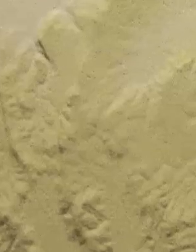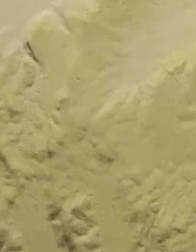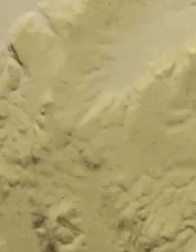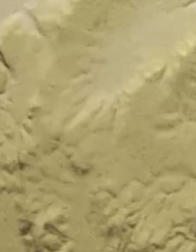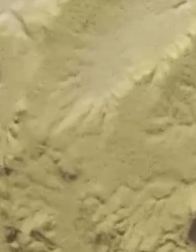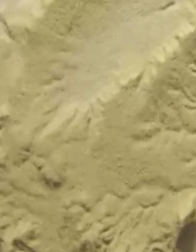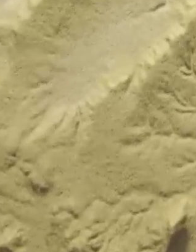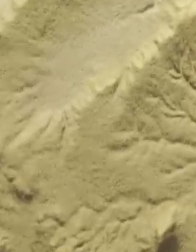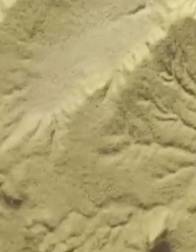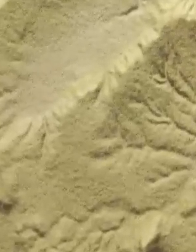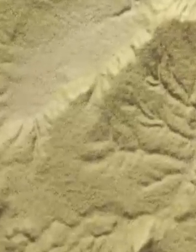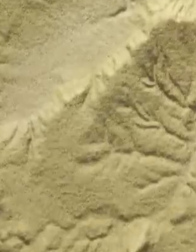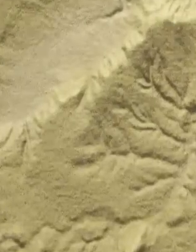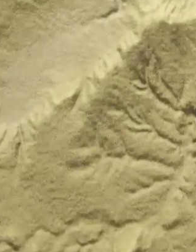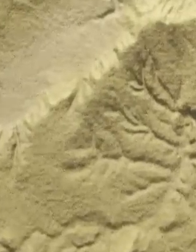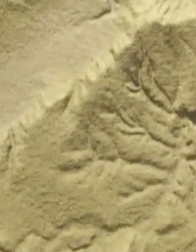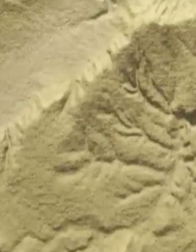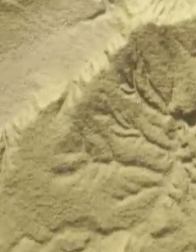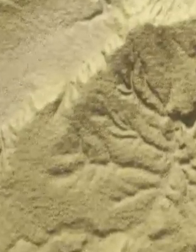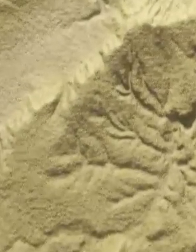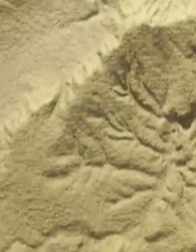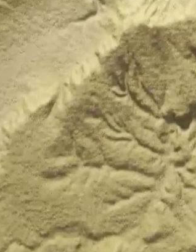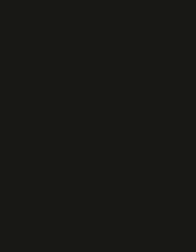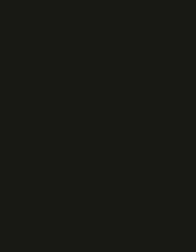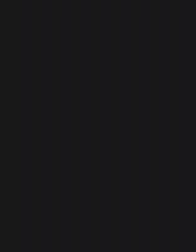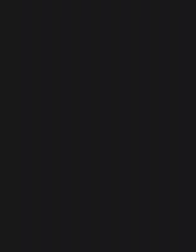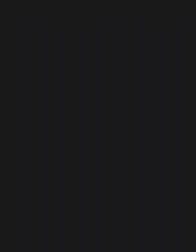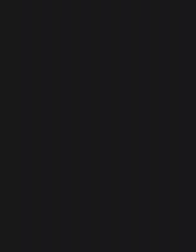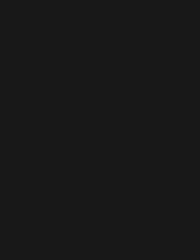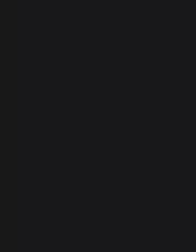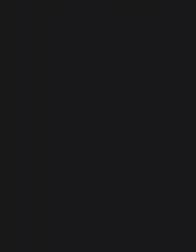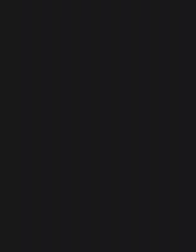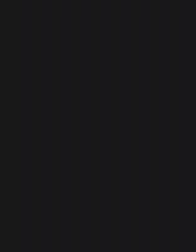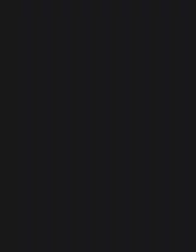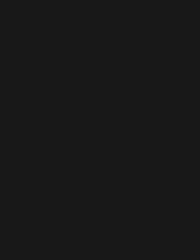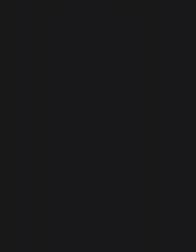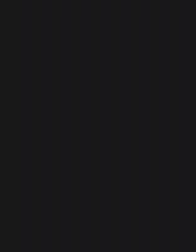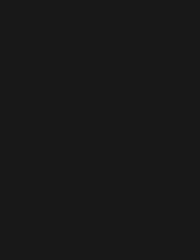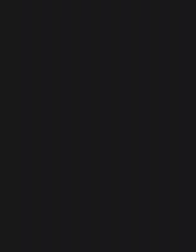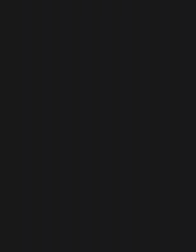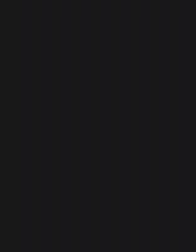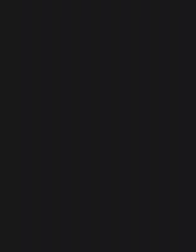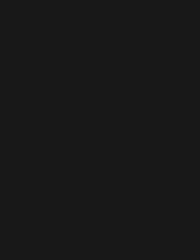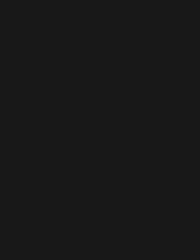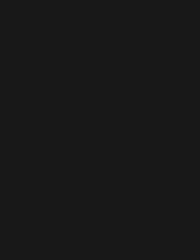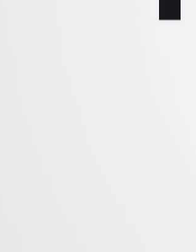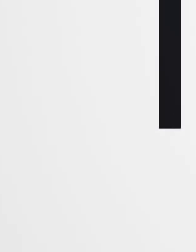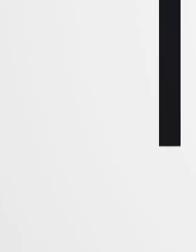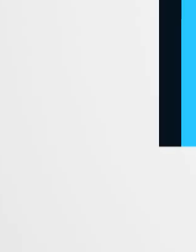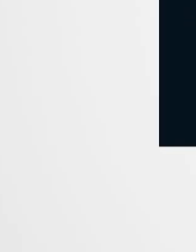שעת נעילה. שני בתשע ורבע. תעשו אחת ועוד אחת. כאן אחת עשרה.